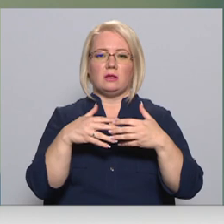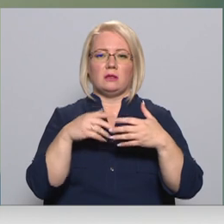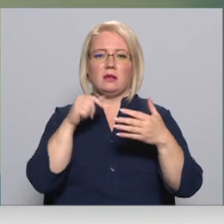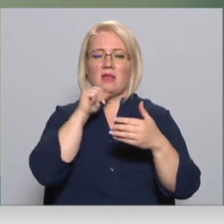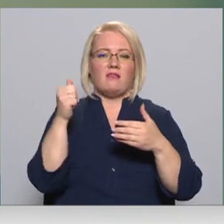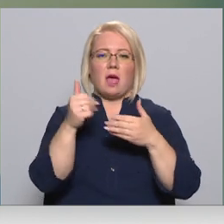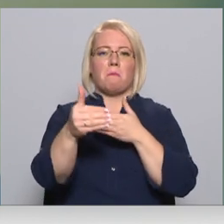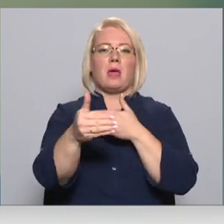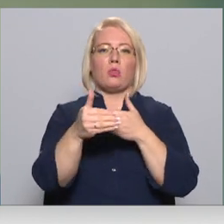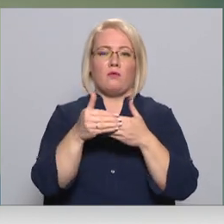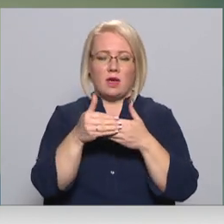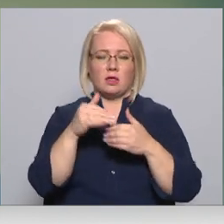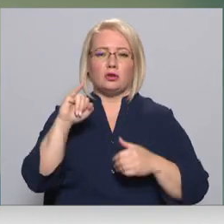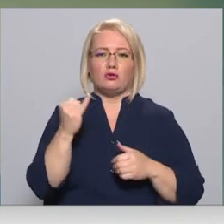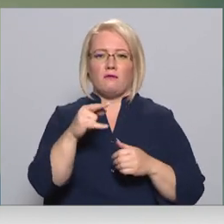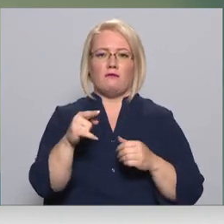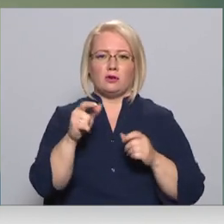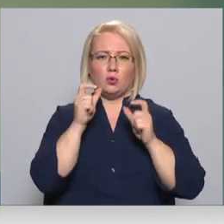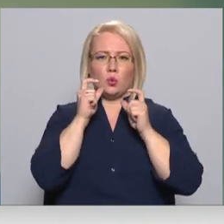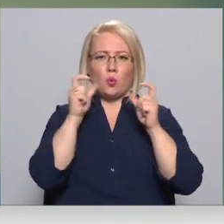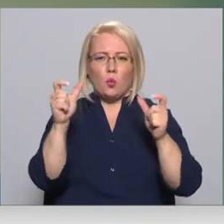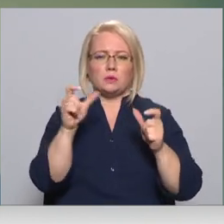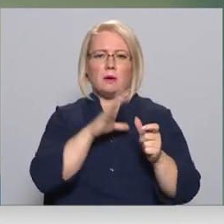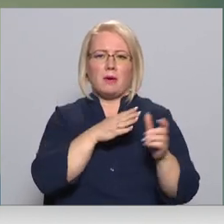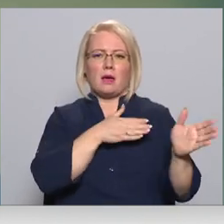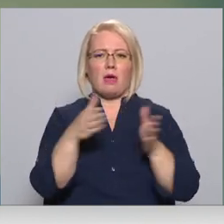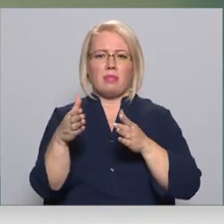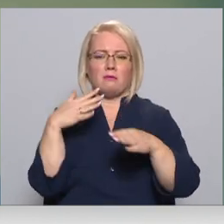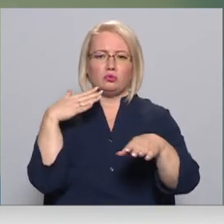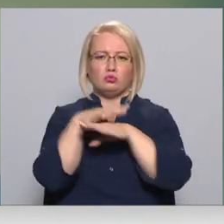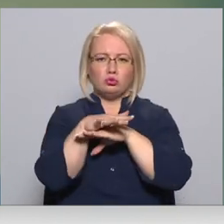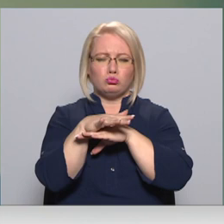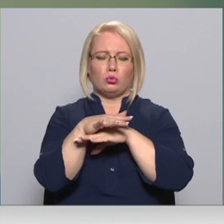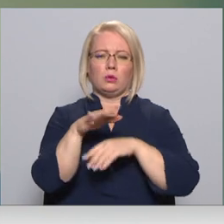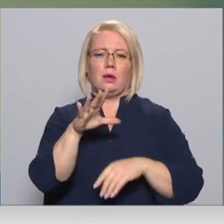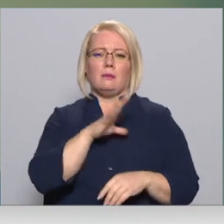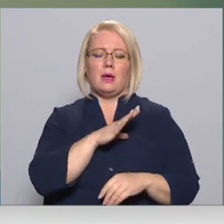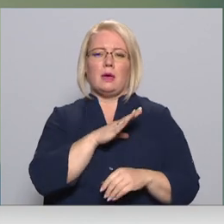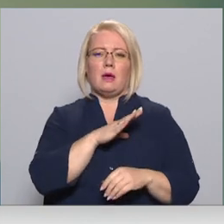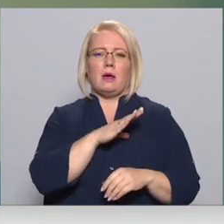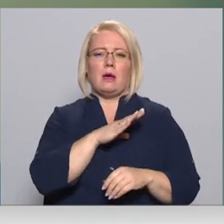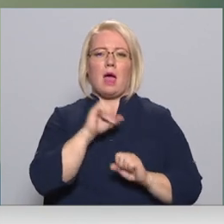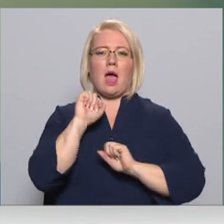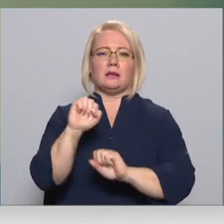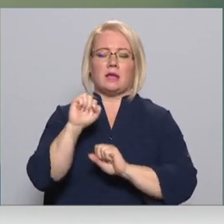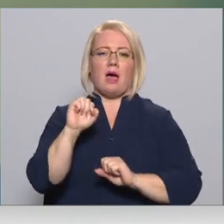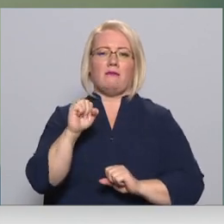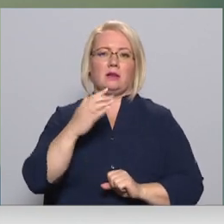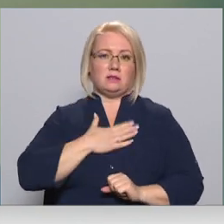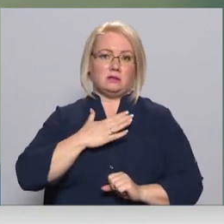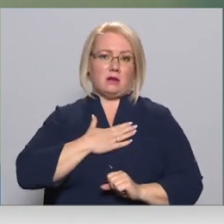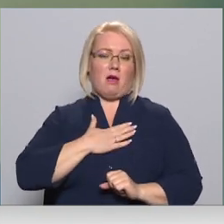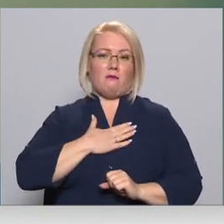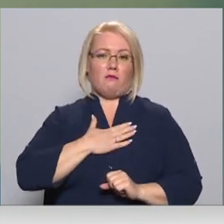nevarēja pietuvoties, jo viņš rūca, viņš bija gatavs uzbrukt, viņš aizstāvēja, varētu teikt, noaizstāvēja